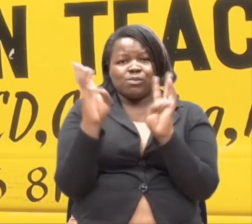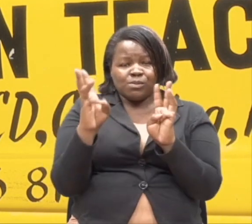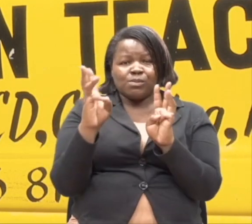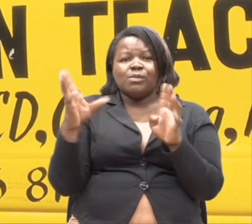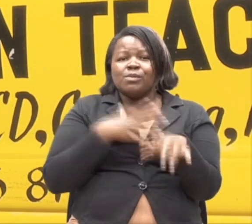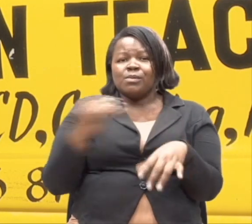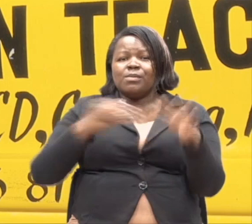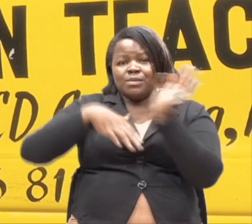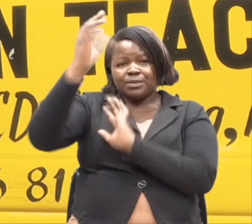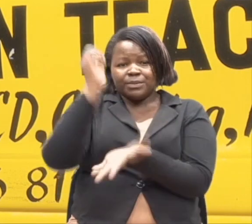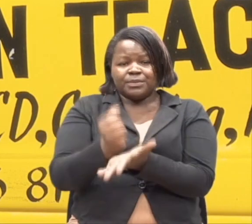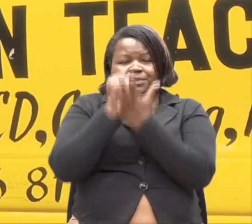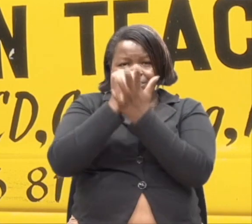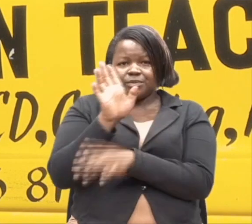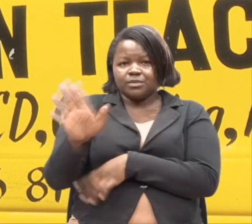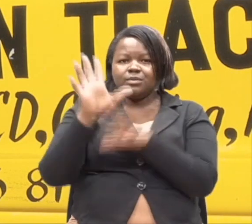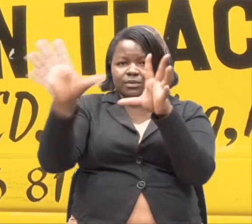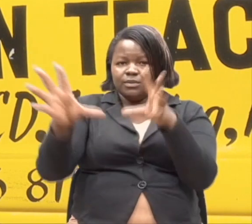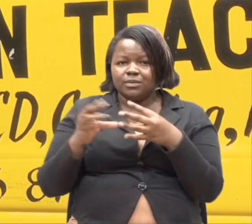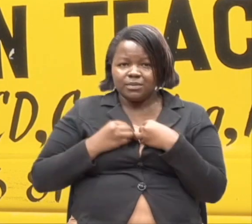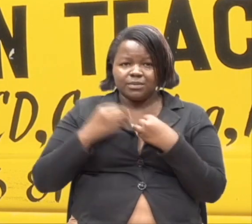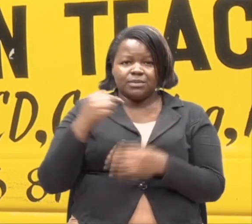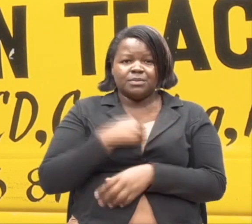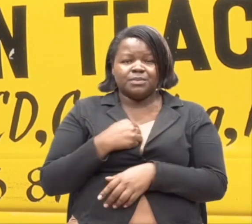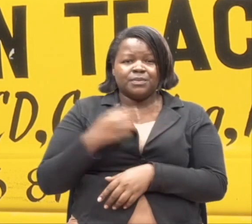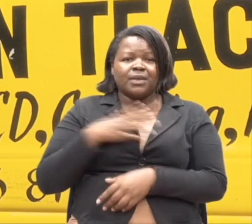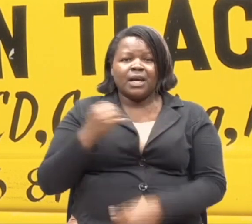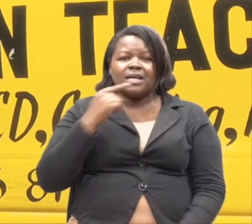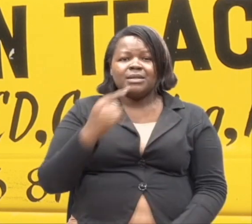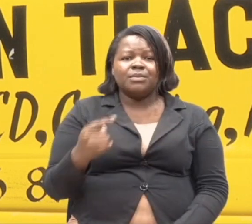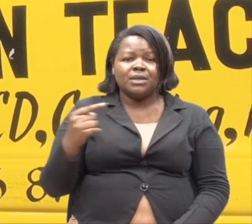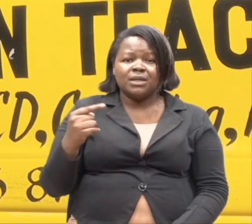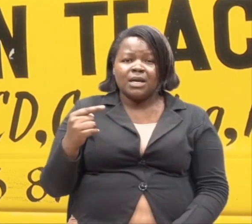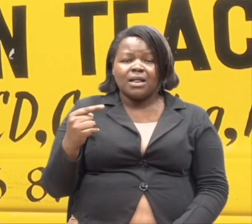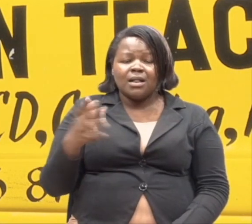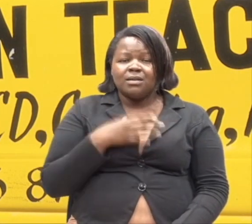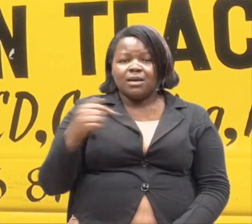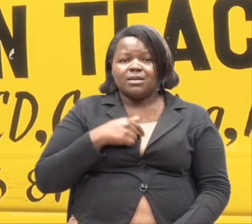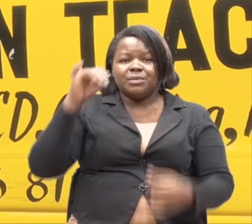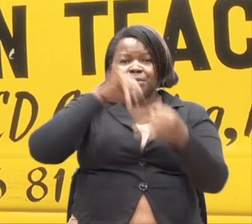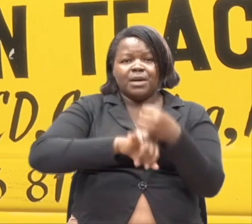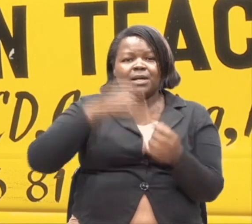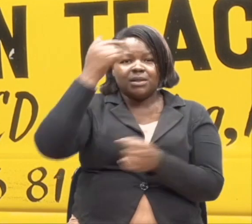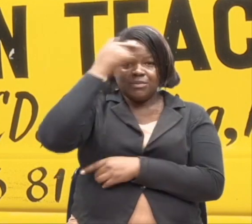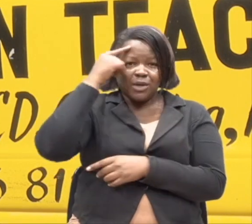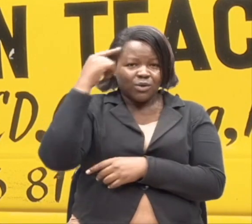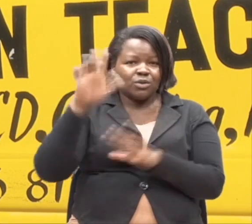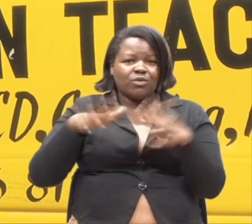tena. Na ye mungu waka musaidia. Haka kubali. Na siku mua kwa sababu ya